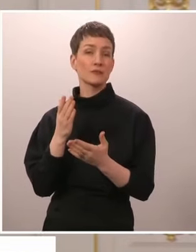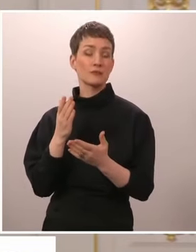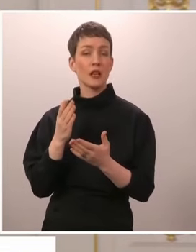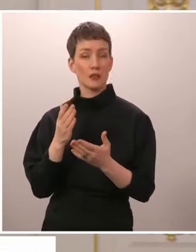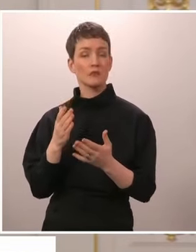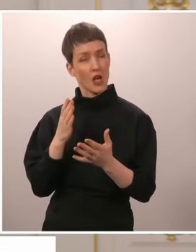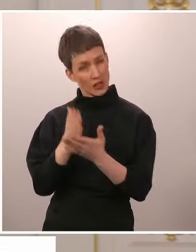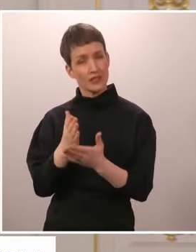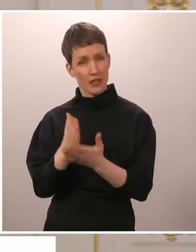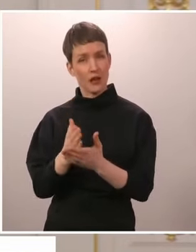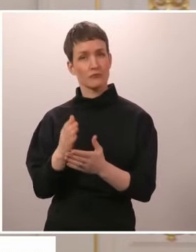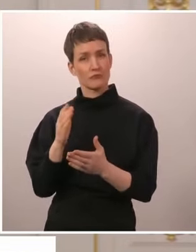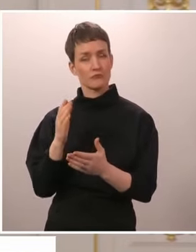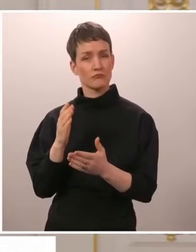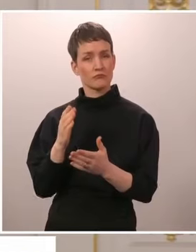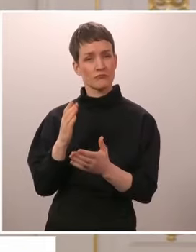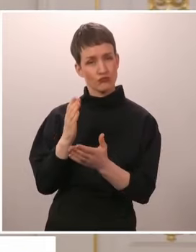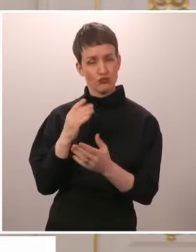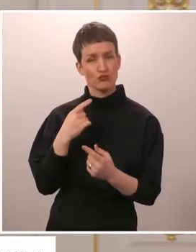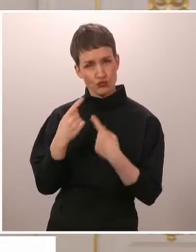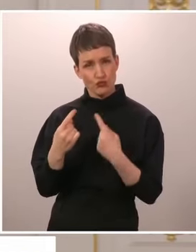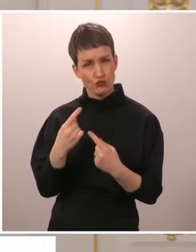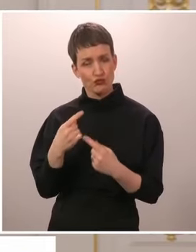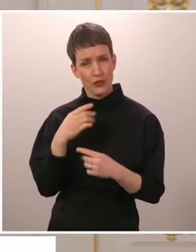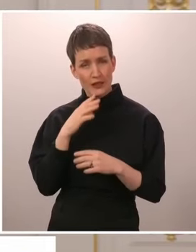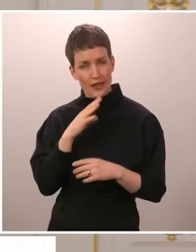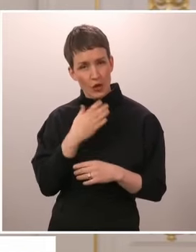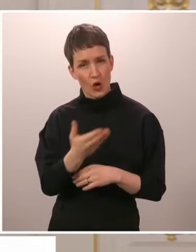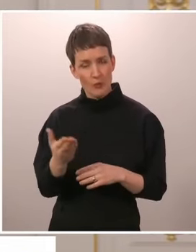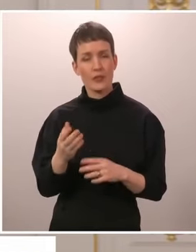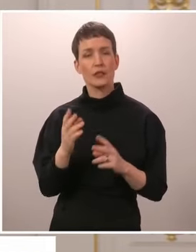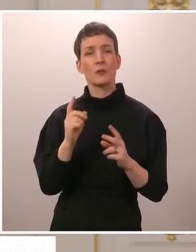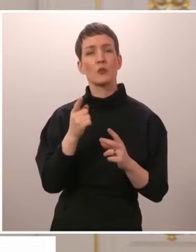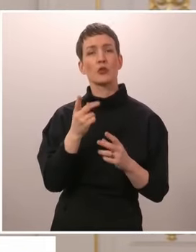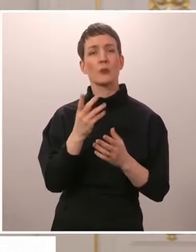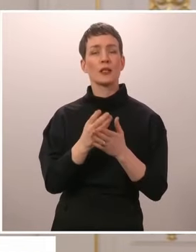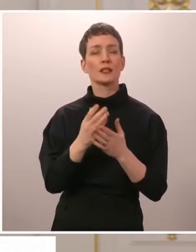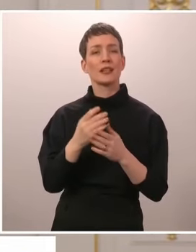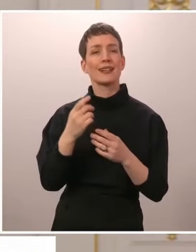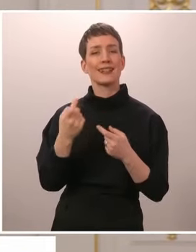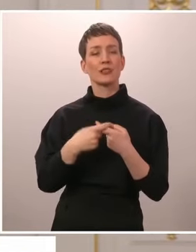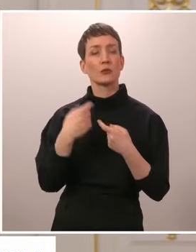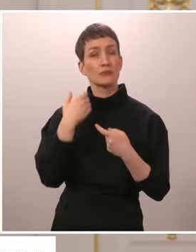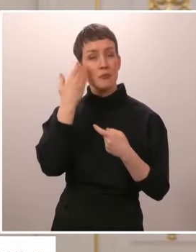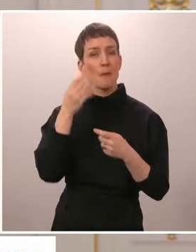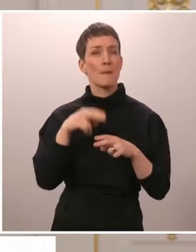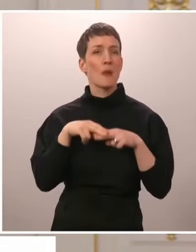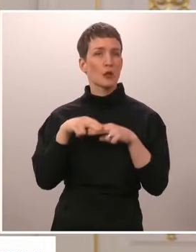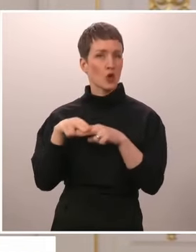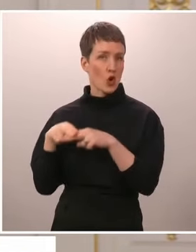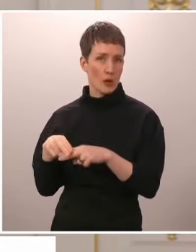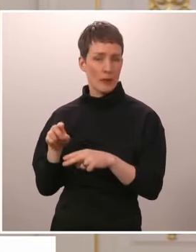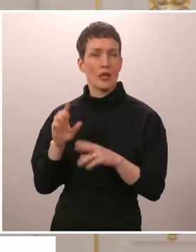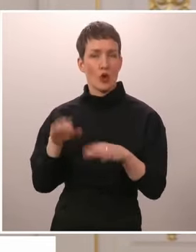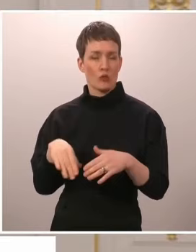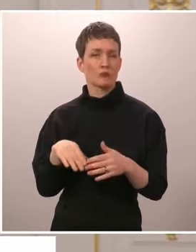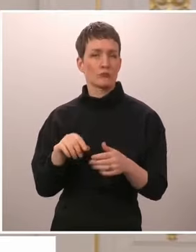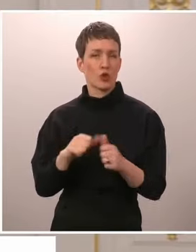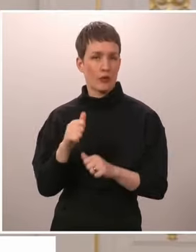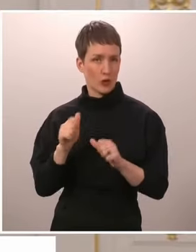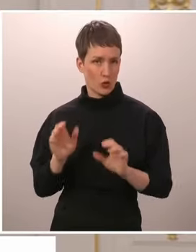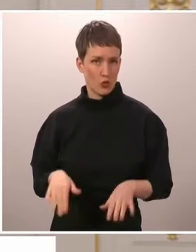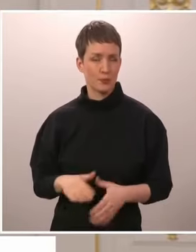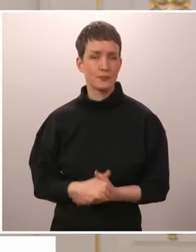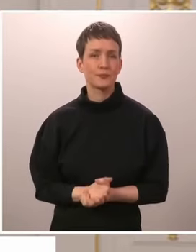lopuksi muutama sananen tulevista matkoista, jotka meillä on jo kalenteroituna.